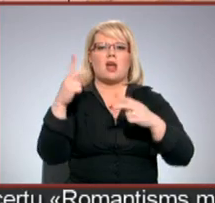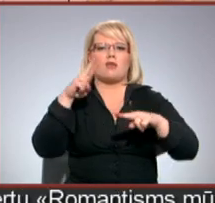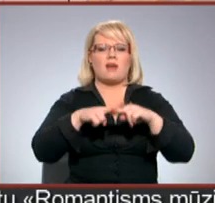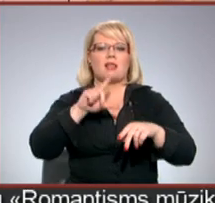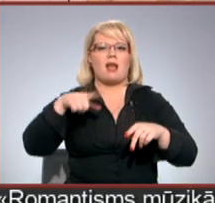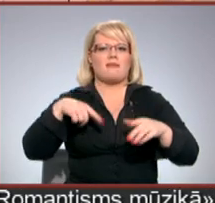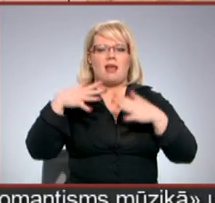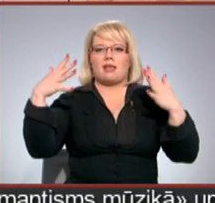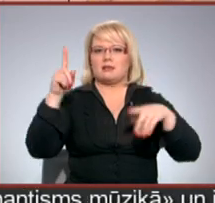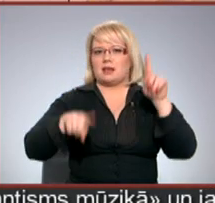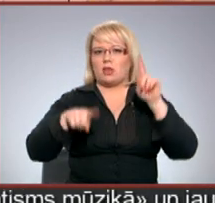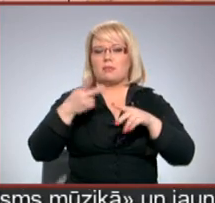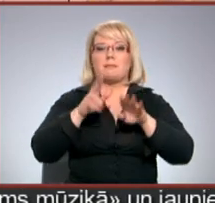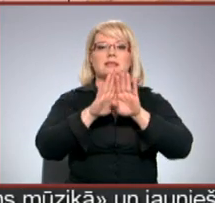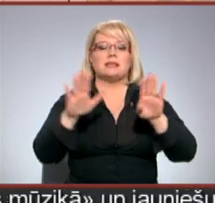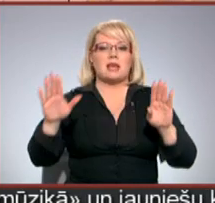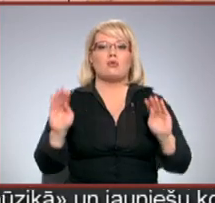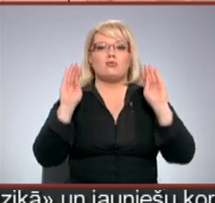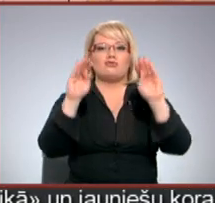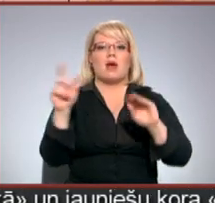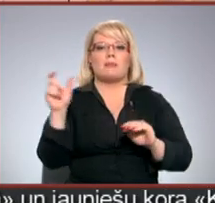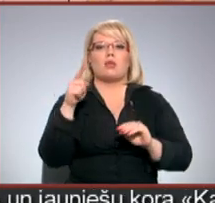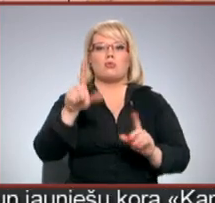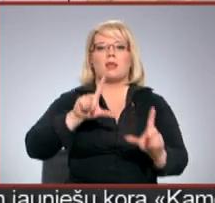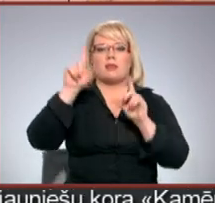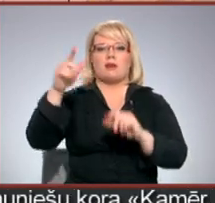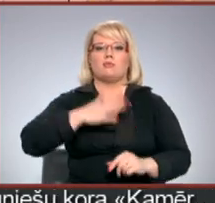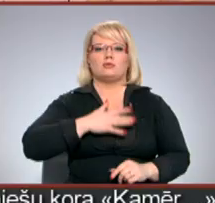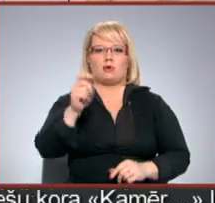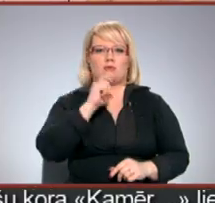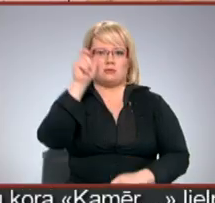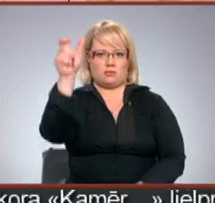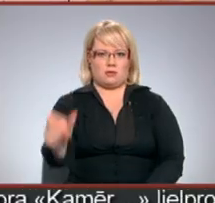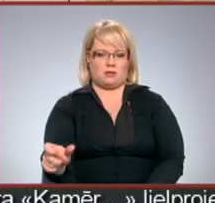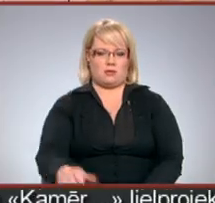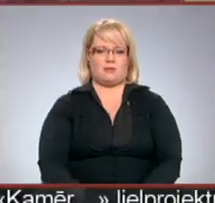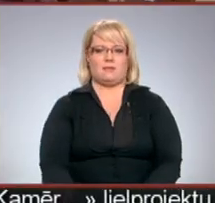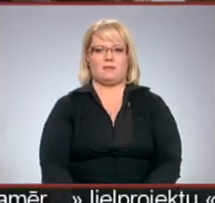liels retums. Tāpēc vēl izstādes uzstādīšanas brīdī turpdevās Madara Rudzīte.